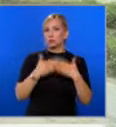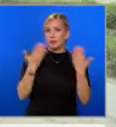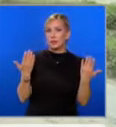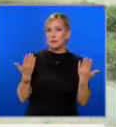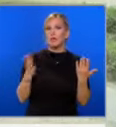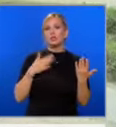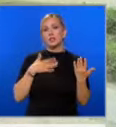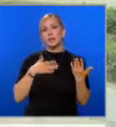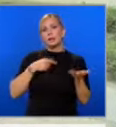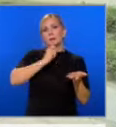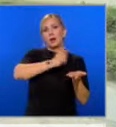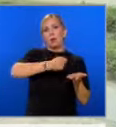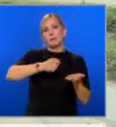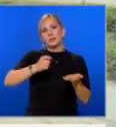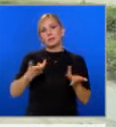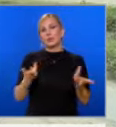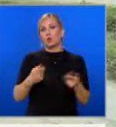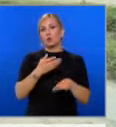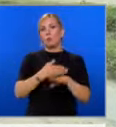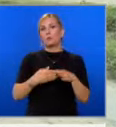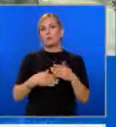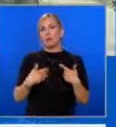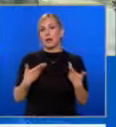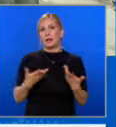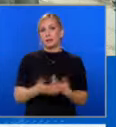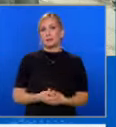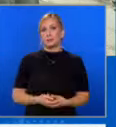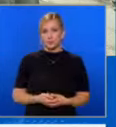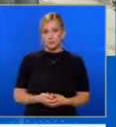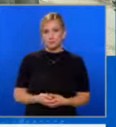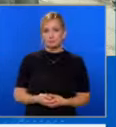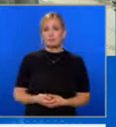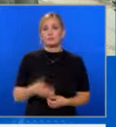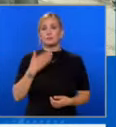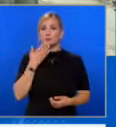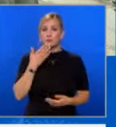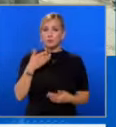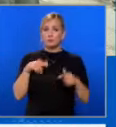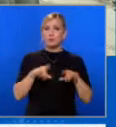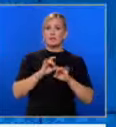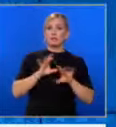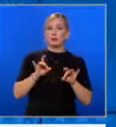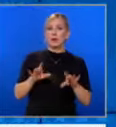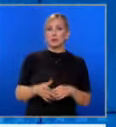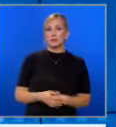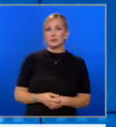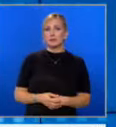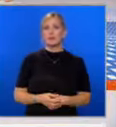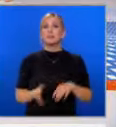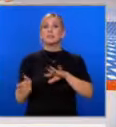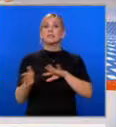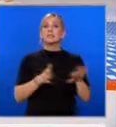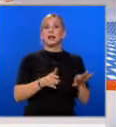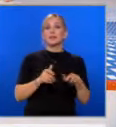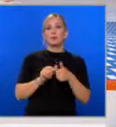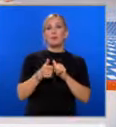се, ще има компенсации и за пострадалите жители на Белослав. Даяна, благодаря ти за тази информация. Сега отиваме на терена на